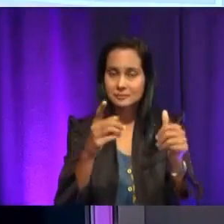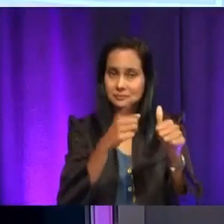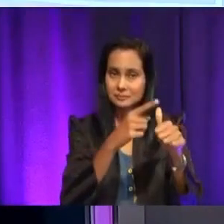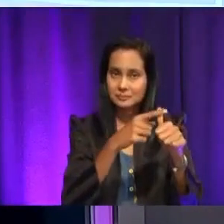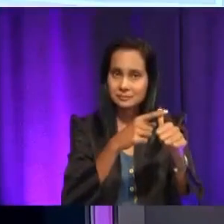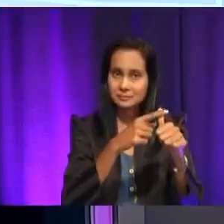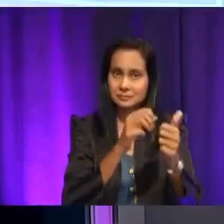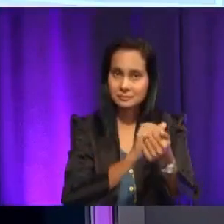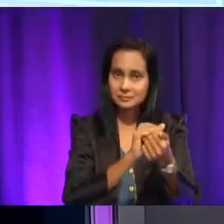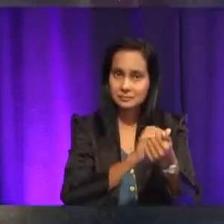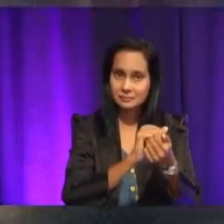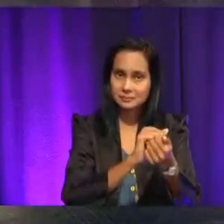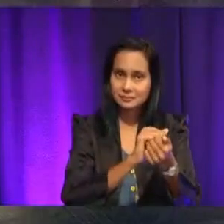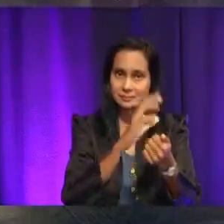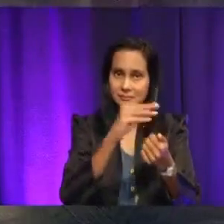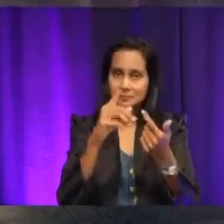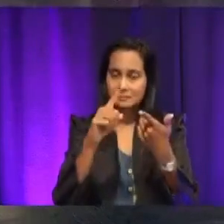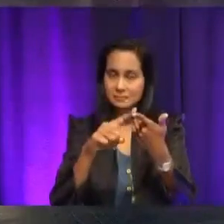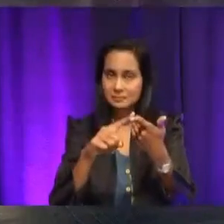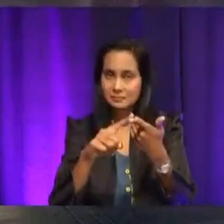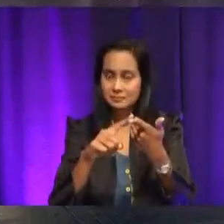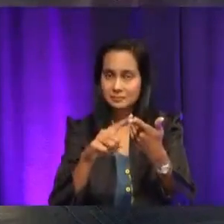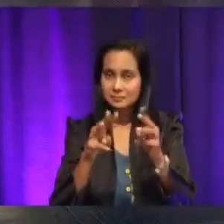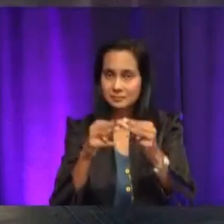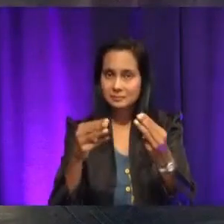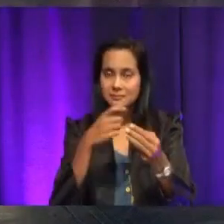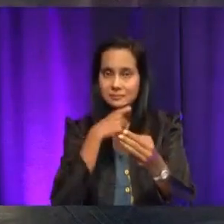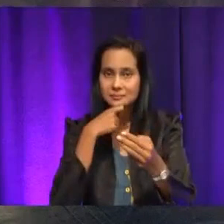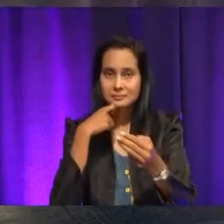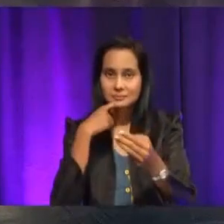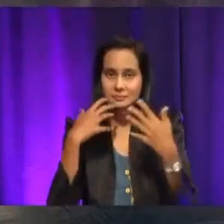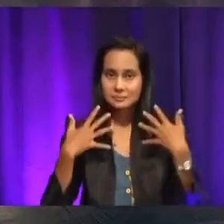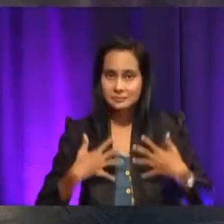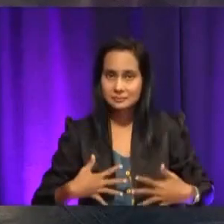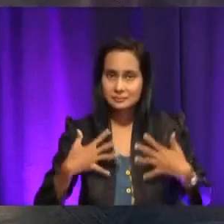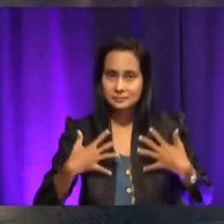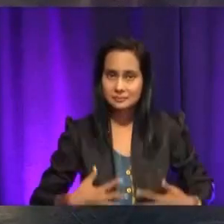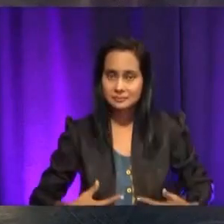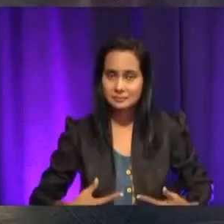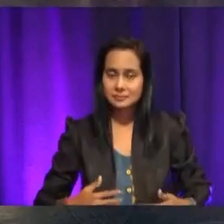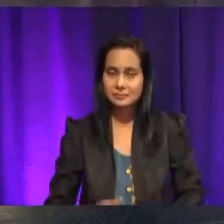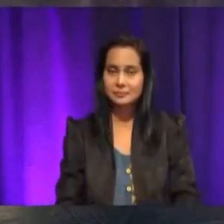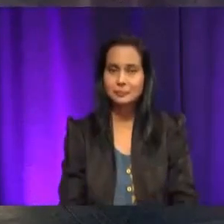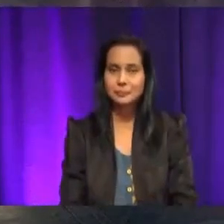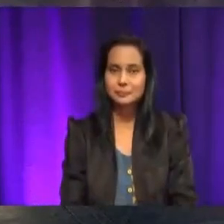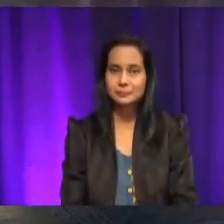Dan di sebelah Cikgu ialah manual pengering pakaian. Haa, jadi kita tak tahu lagi kandungannya, kan? Betul. Jadi, Cikgu nak